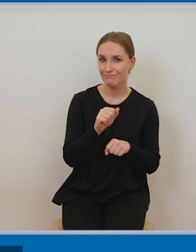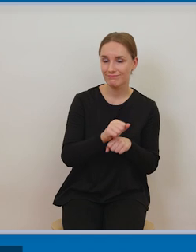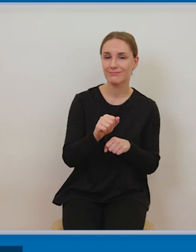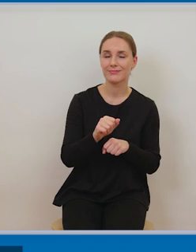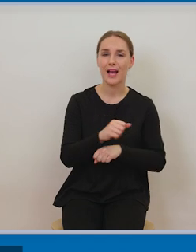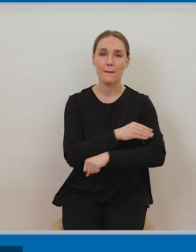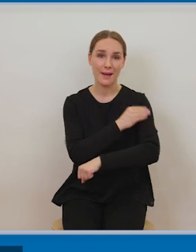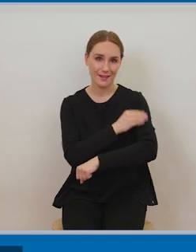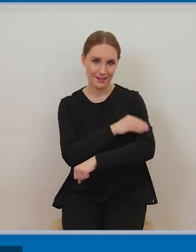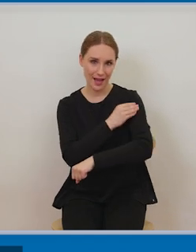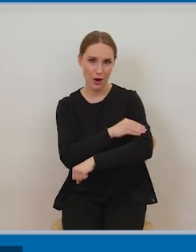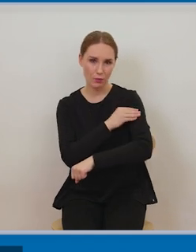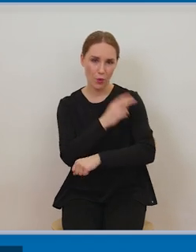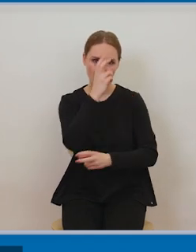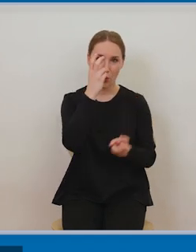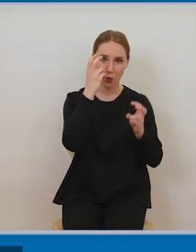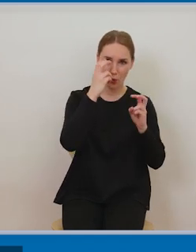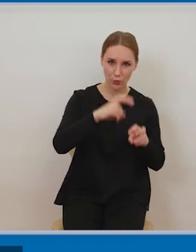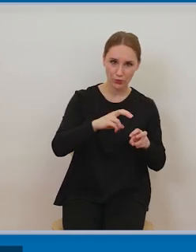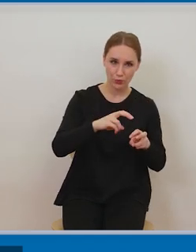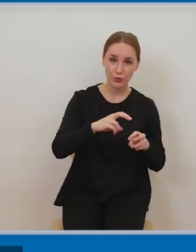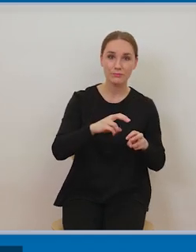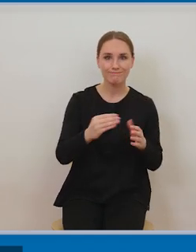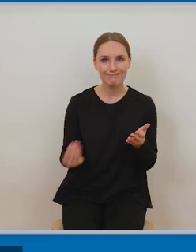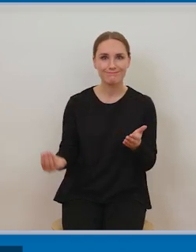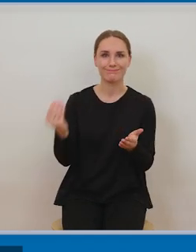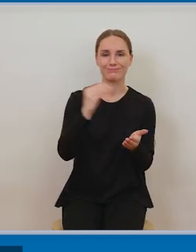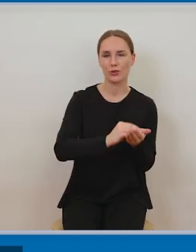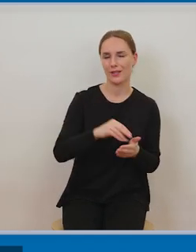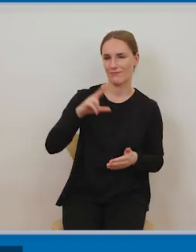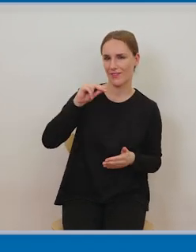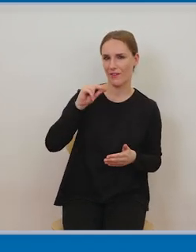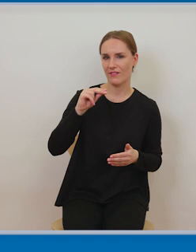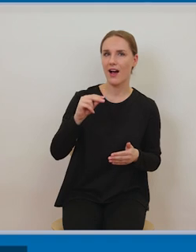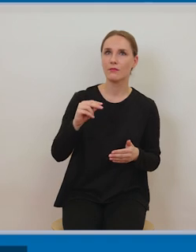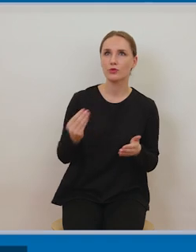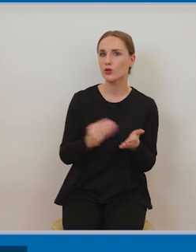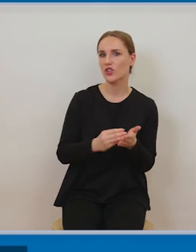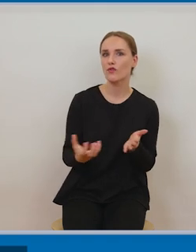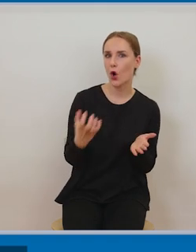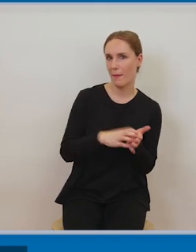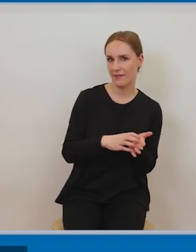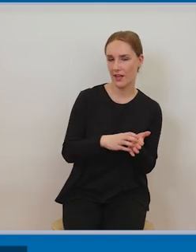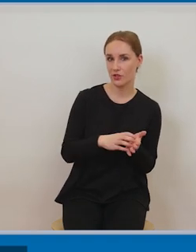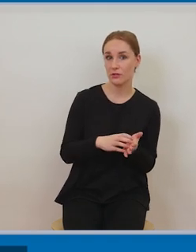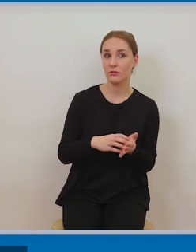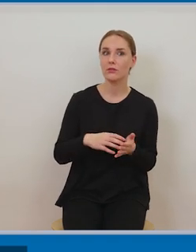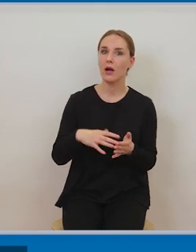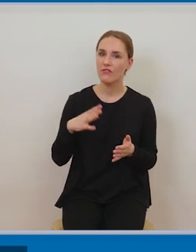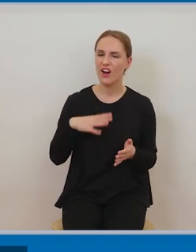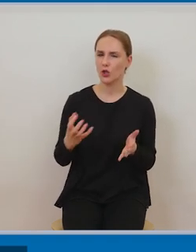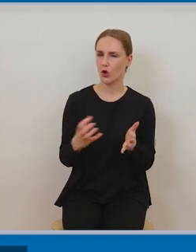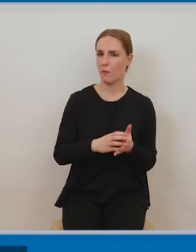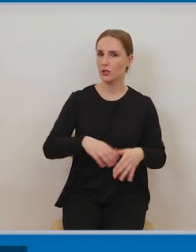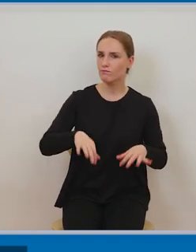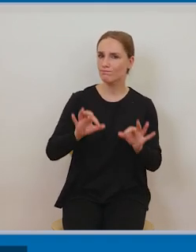wzrokową nie są w stanie same, z którymi nie są w stanie same zapoznać się. Komentarz może być dłuższy, krótszy, w